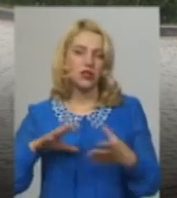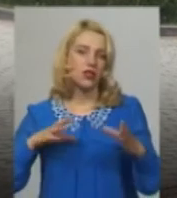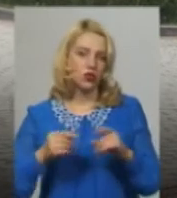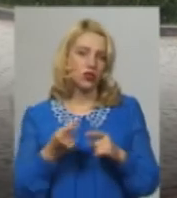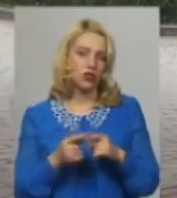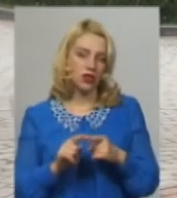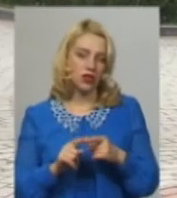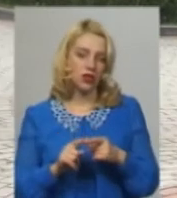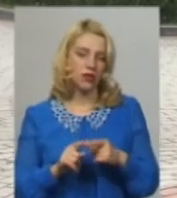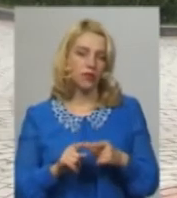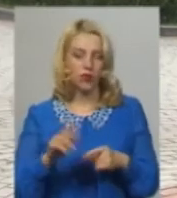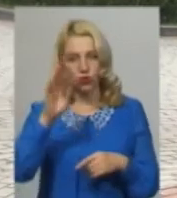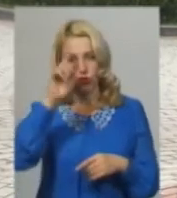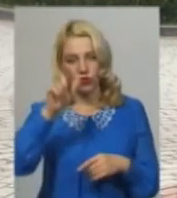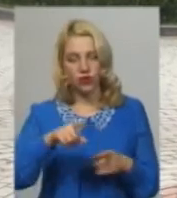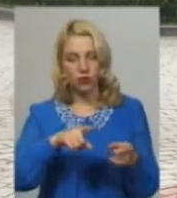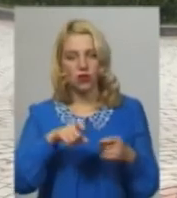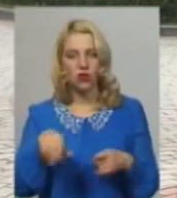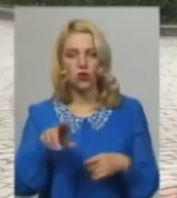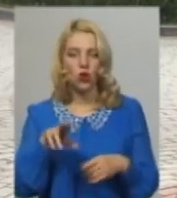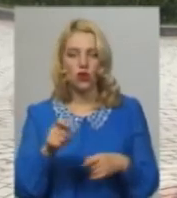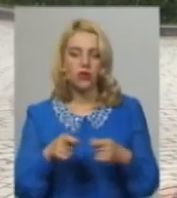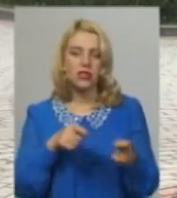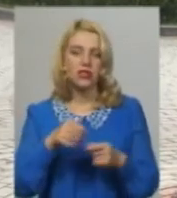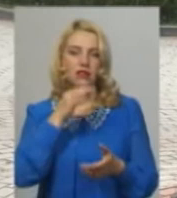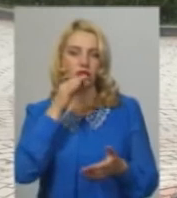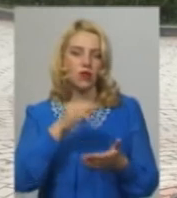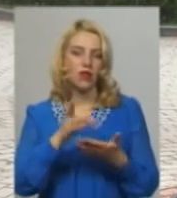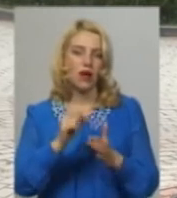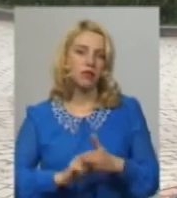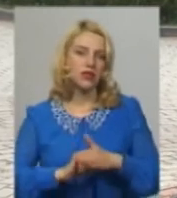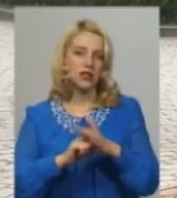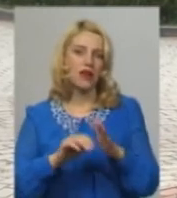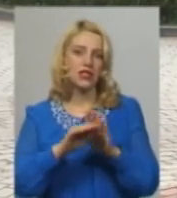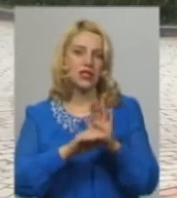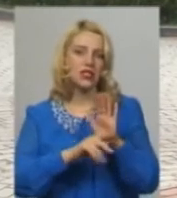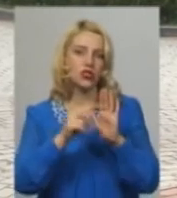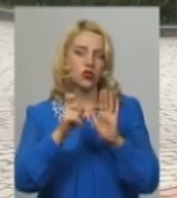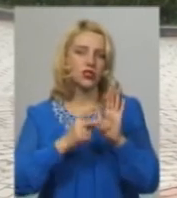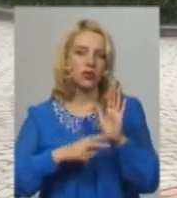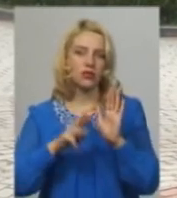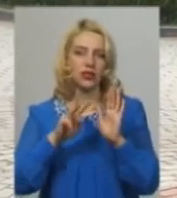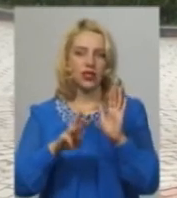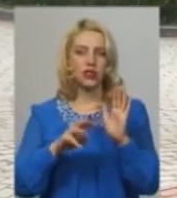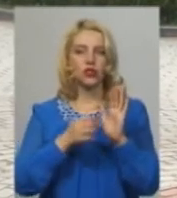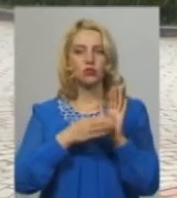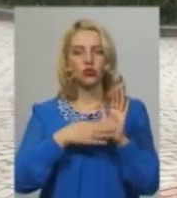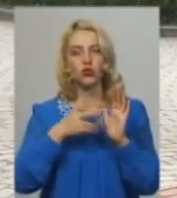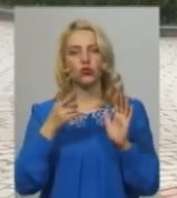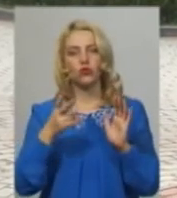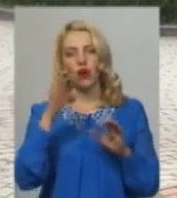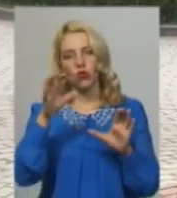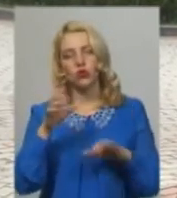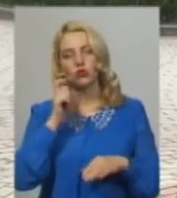чоловіка притягнули до адміністративної відповідальності на підставі статті 173 з позначкою 2 Кодексу